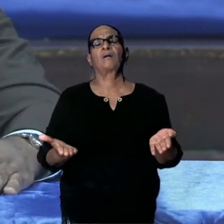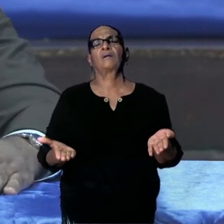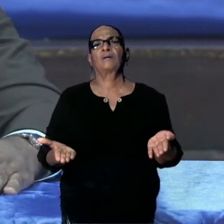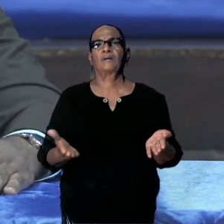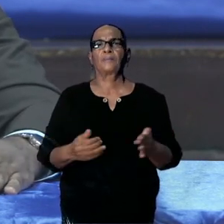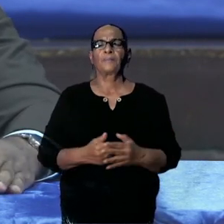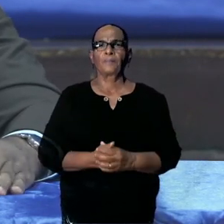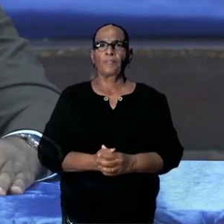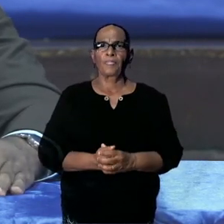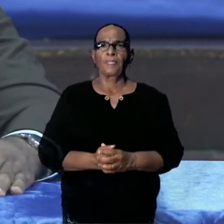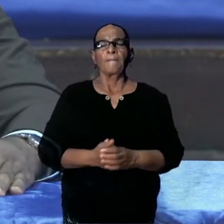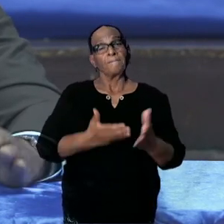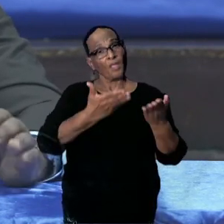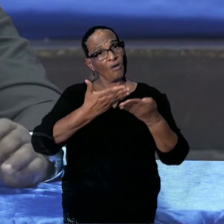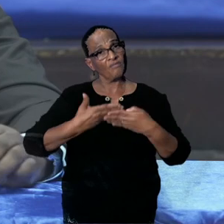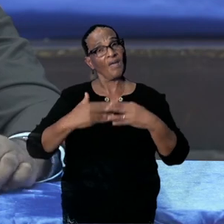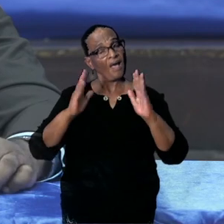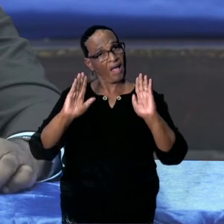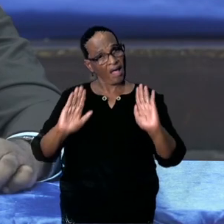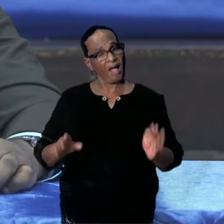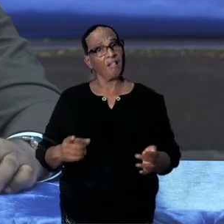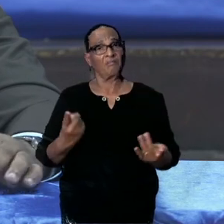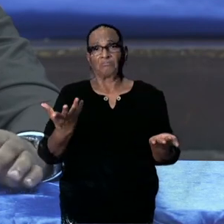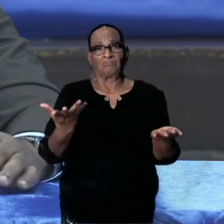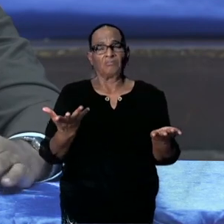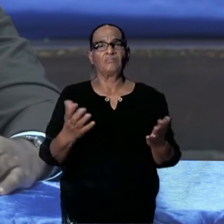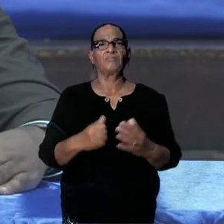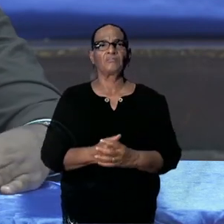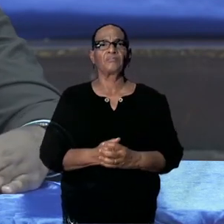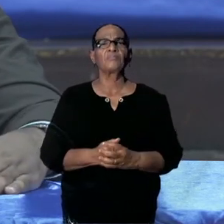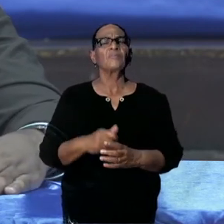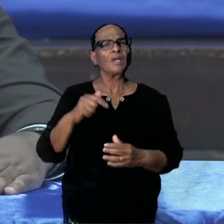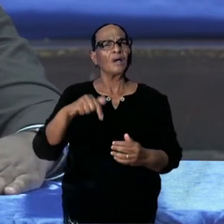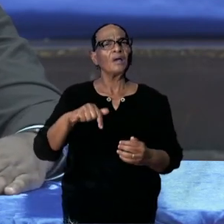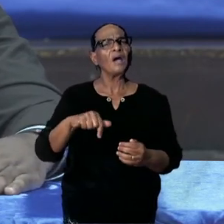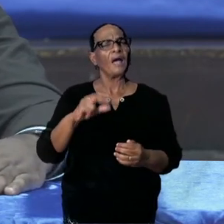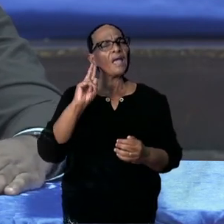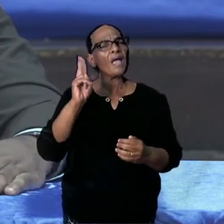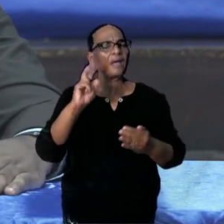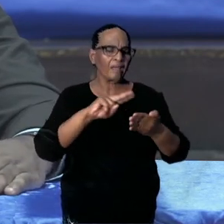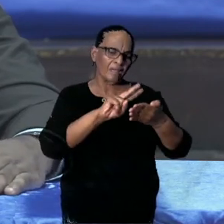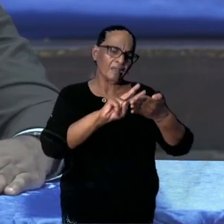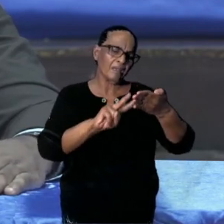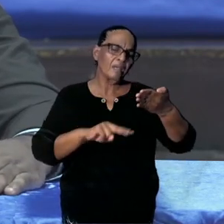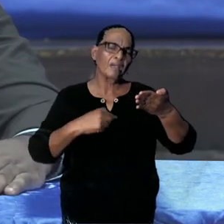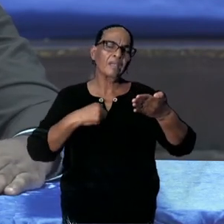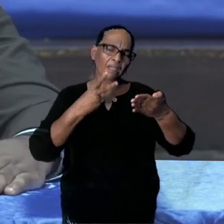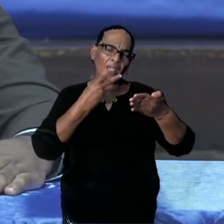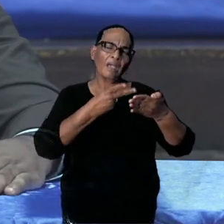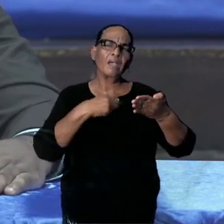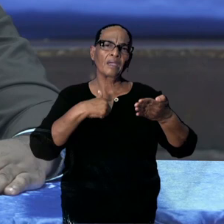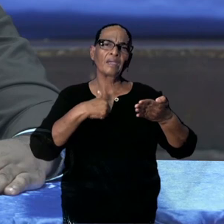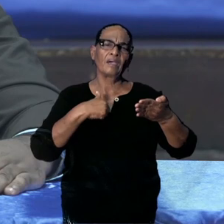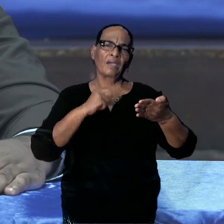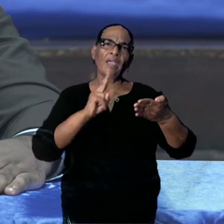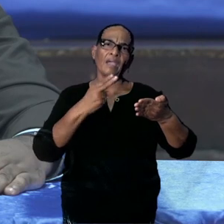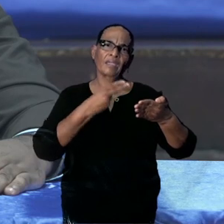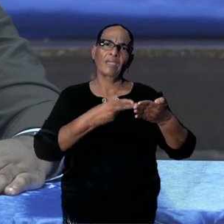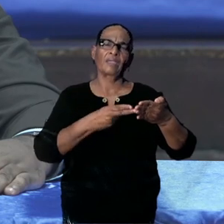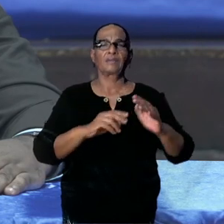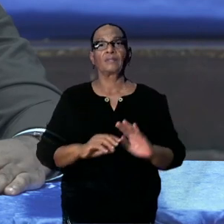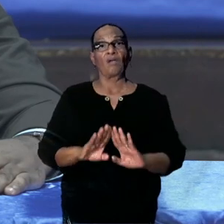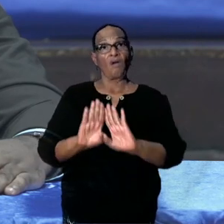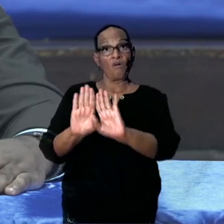mogen ontvangen. En ik ga ook heel serieus naar deze zaken kijken. Ten aanzien van het